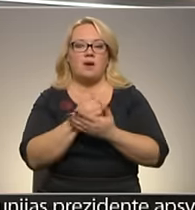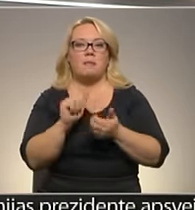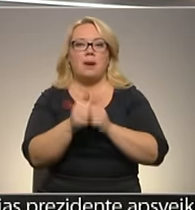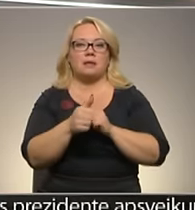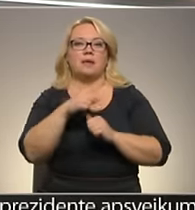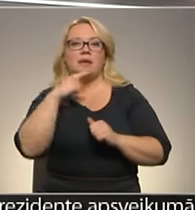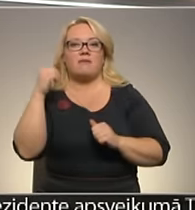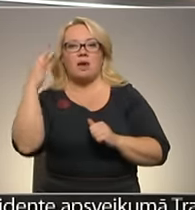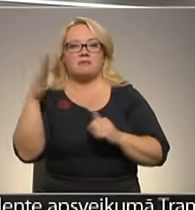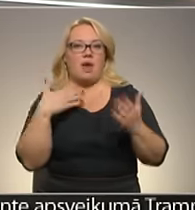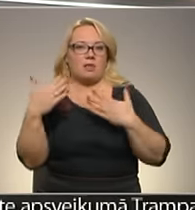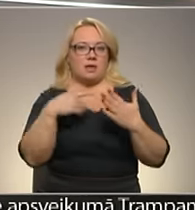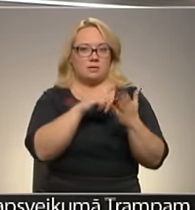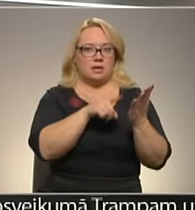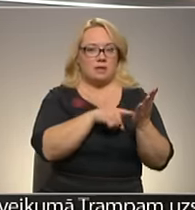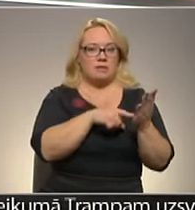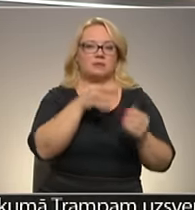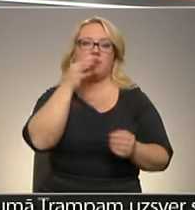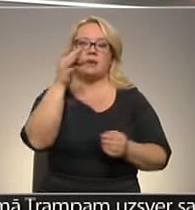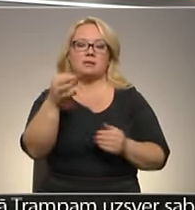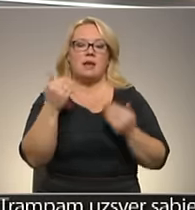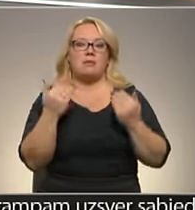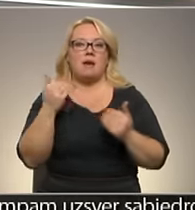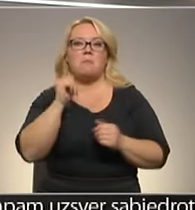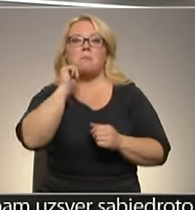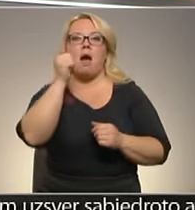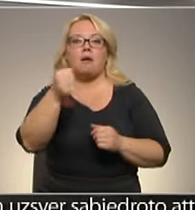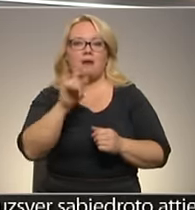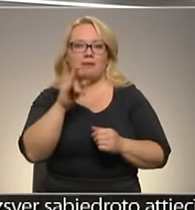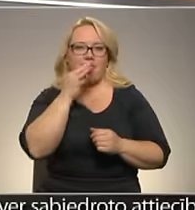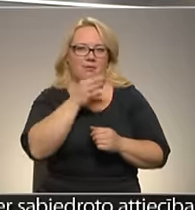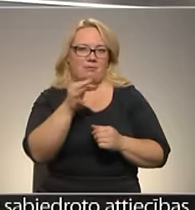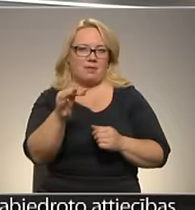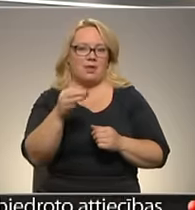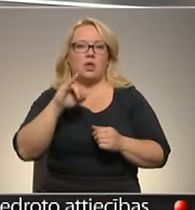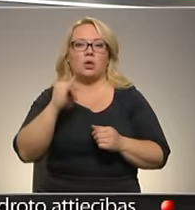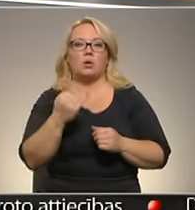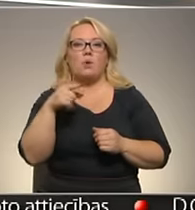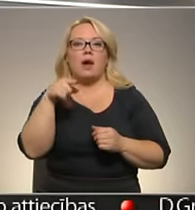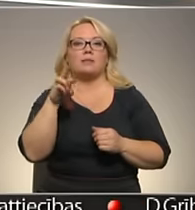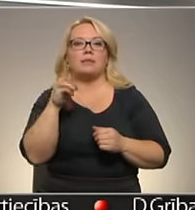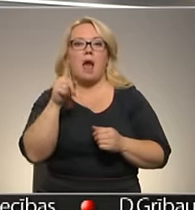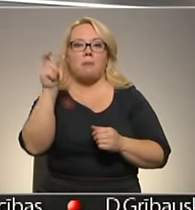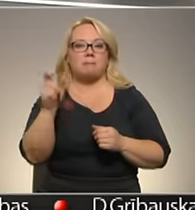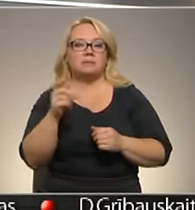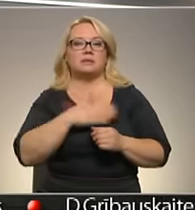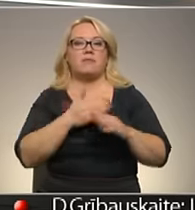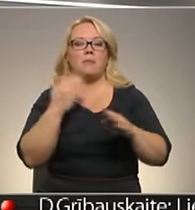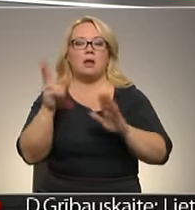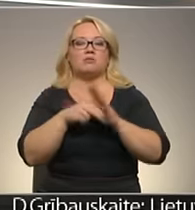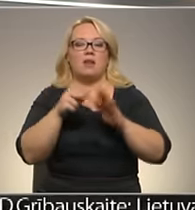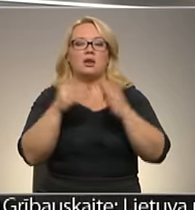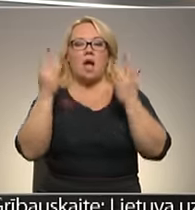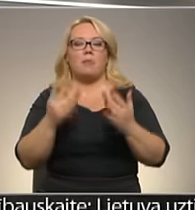attiecības. Uz šo jautājumu pagādām arī ir pāra gradbildēt, jo Trumps savā priekšvēlēšana kampaņā varēja